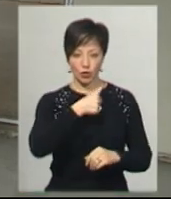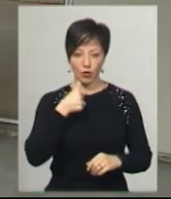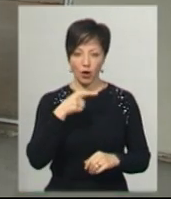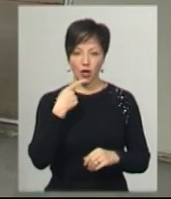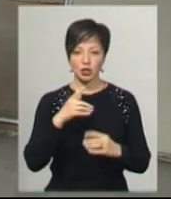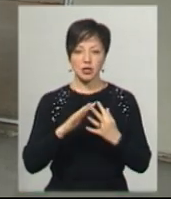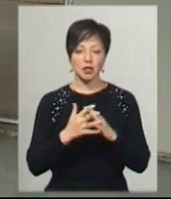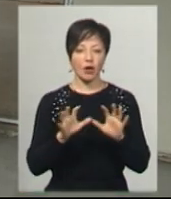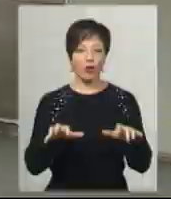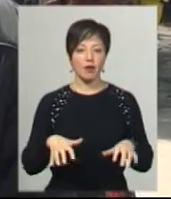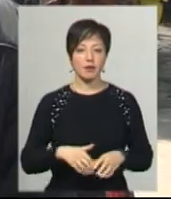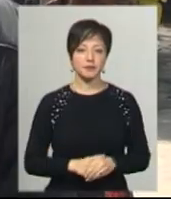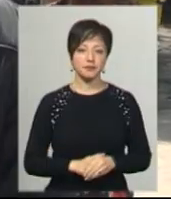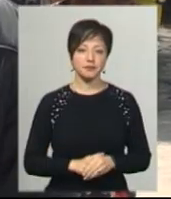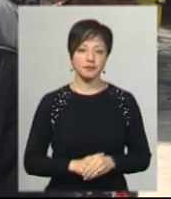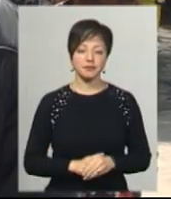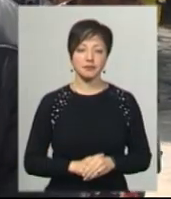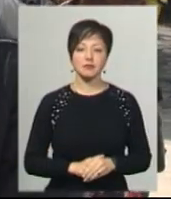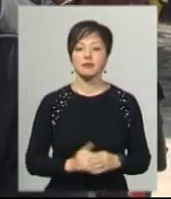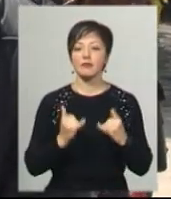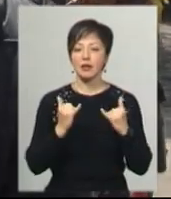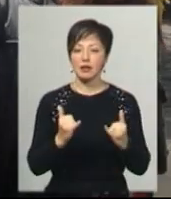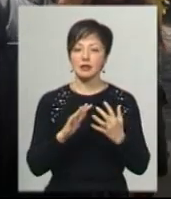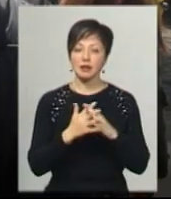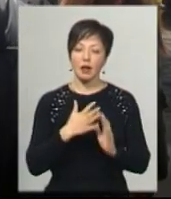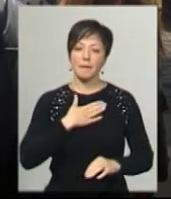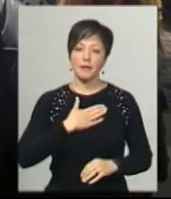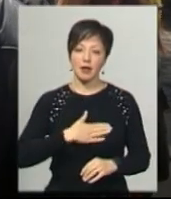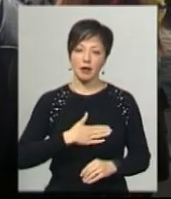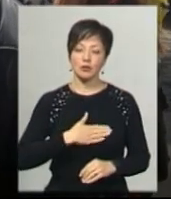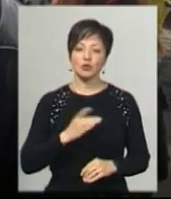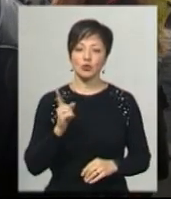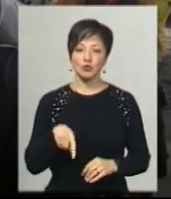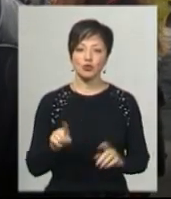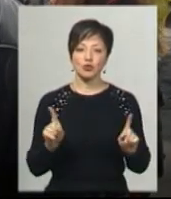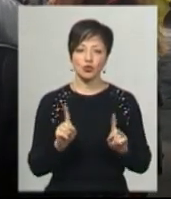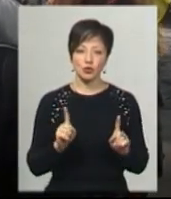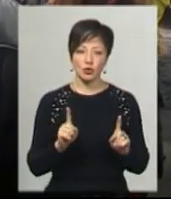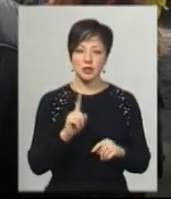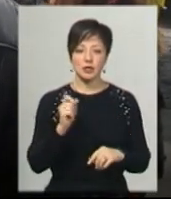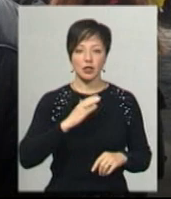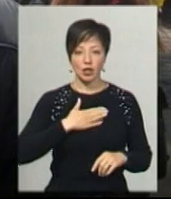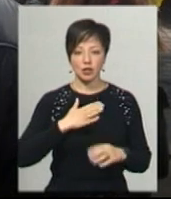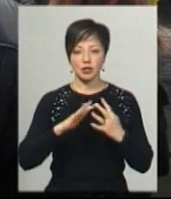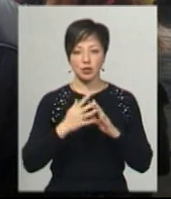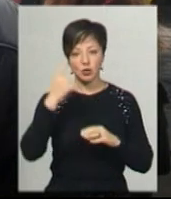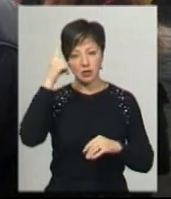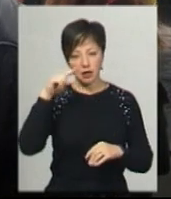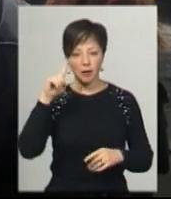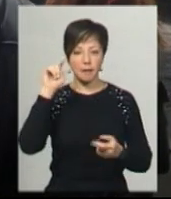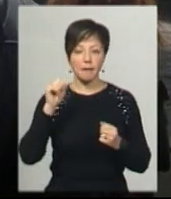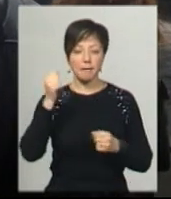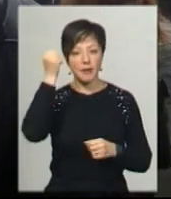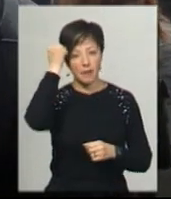сільський голова Олександр Ланкевич. Для села приємно, тому що за наше село знають, пам'ятають. І,